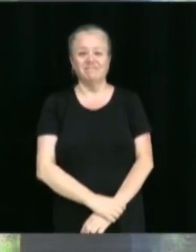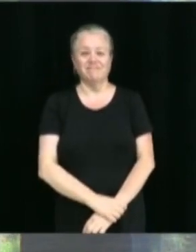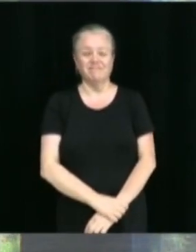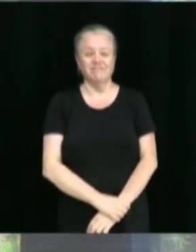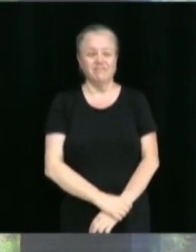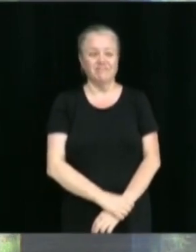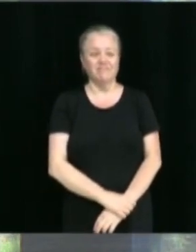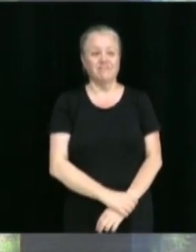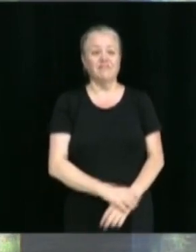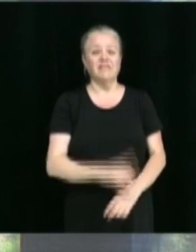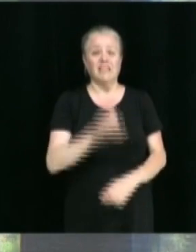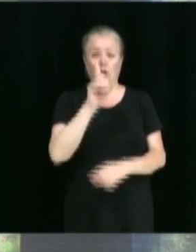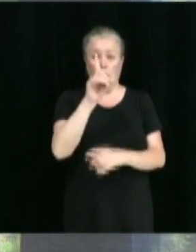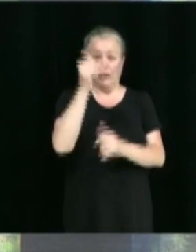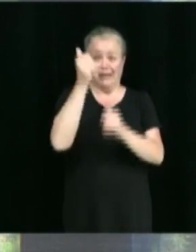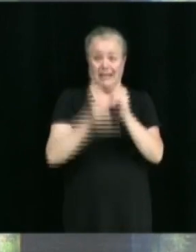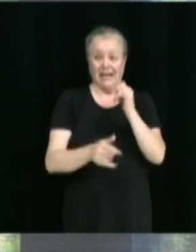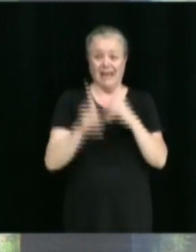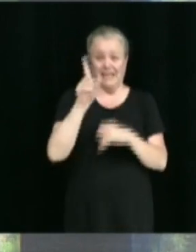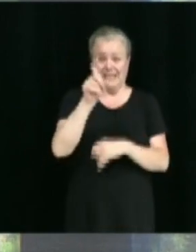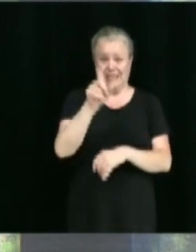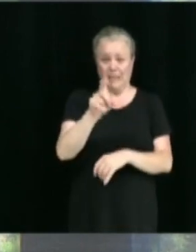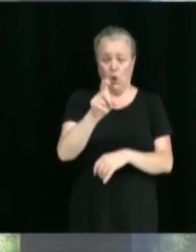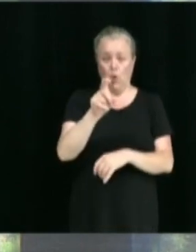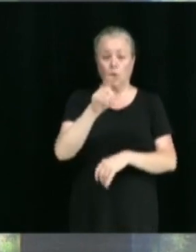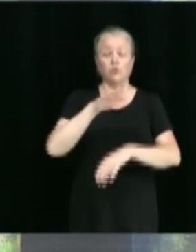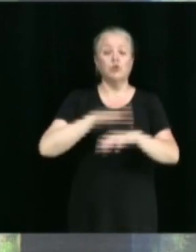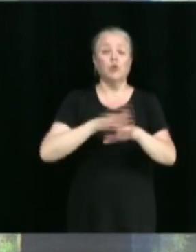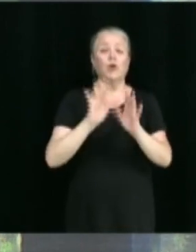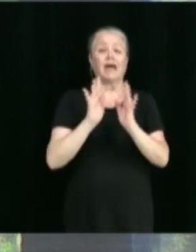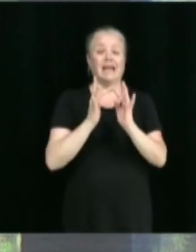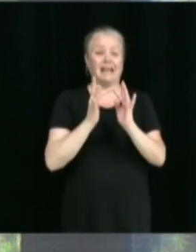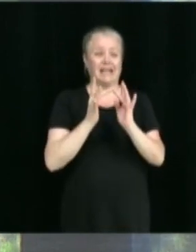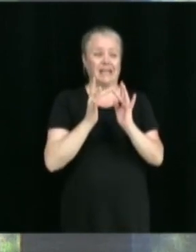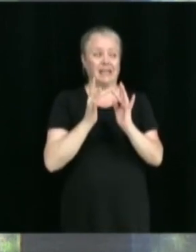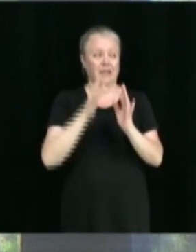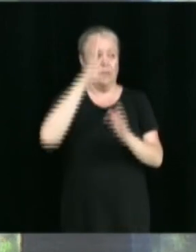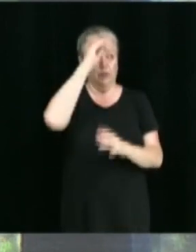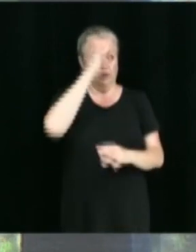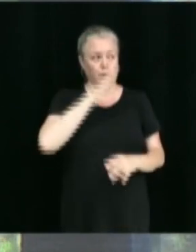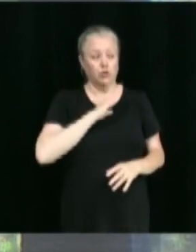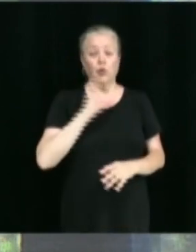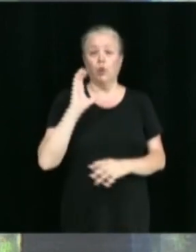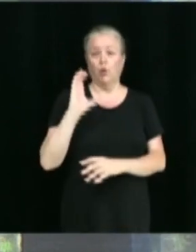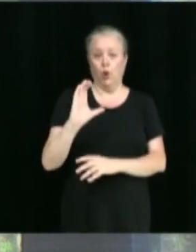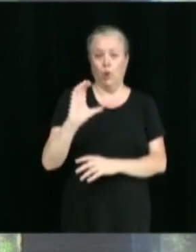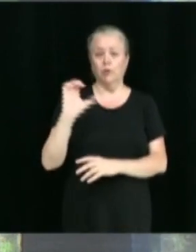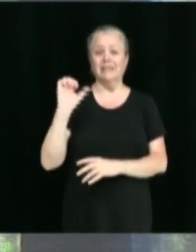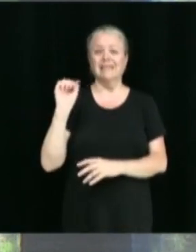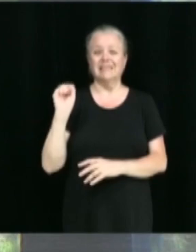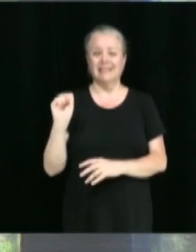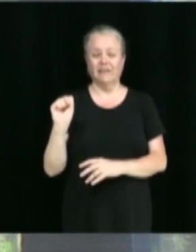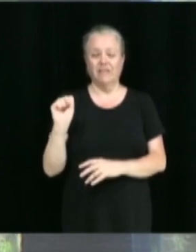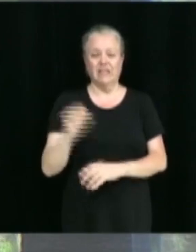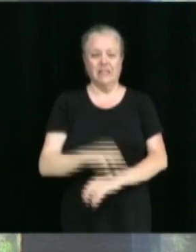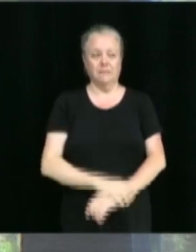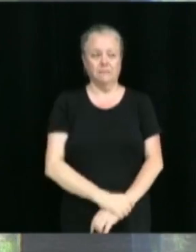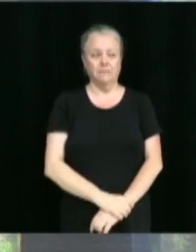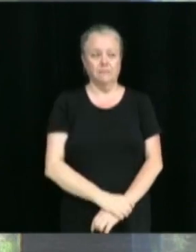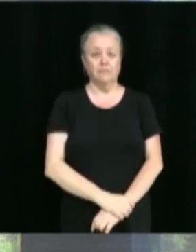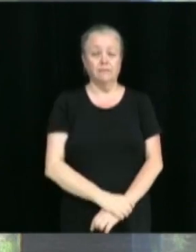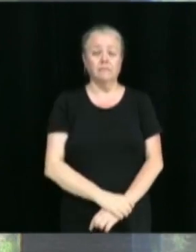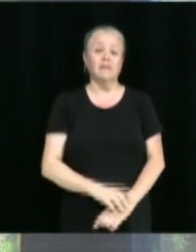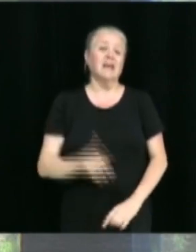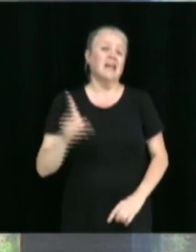Donc, nous avons une dernière question que nous avons reçue sur Internet de M. Claude Sivigny, qui